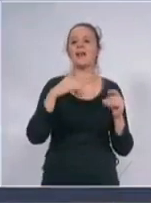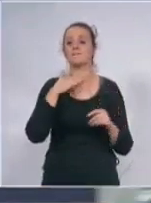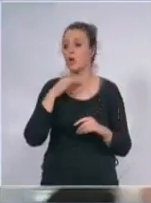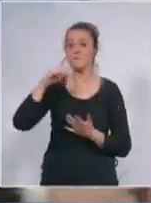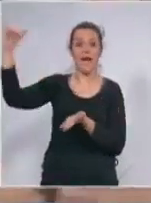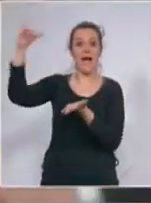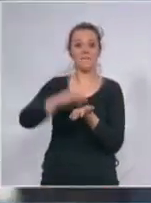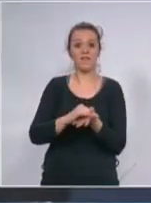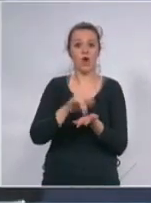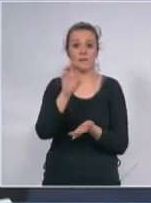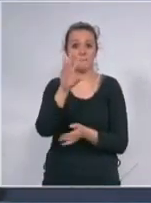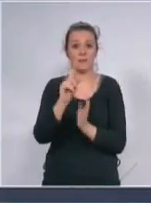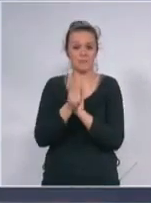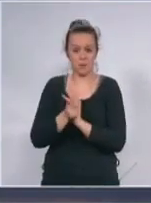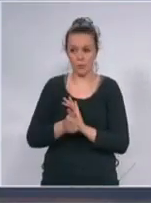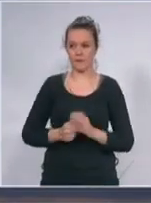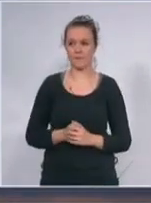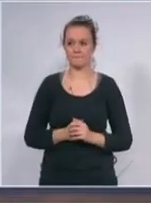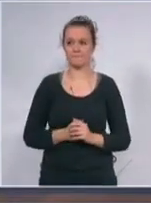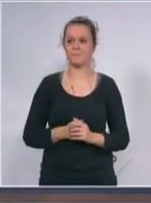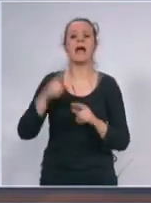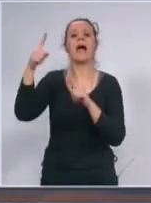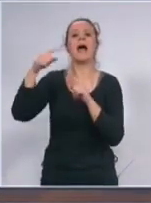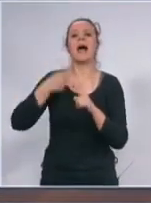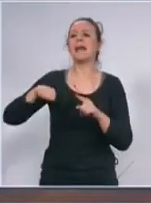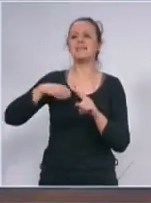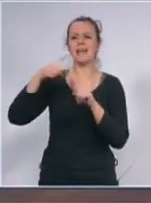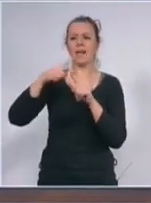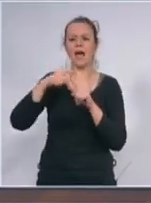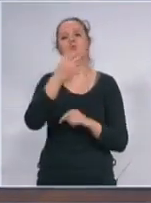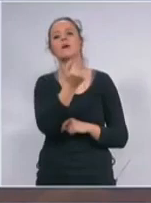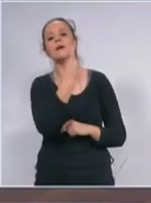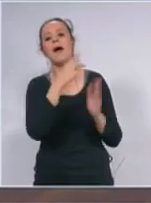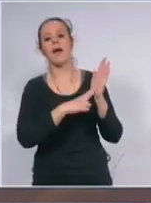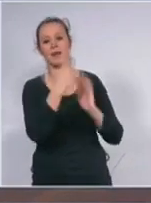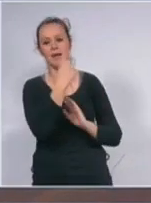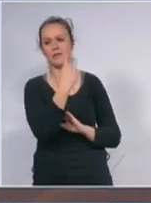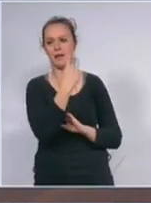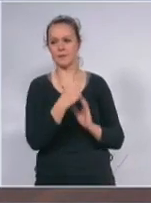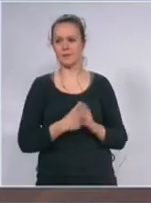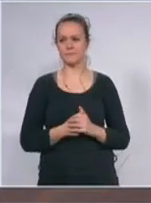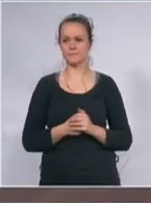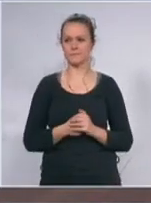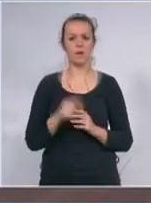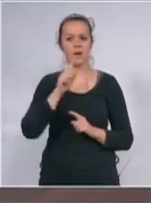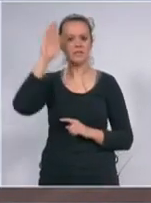sledeće bukvalno za 15 minuta Hvala vam Tanjog i dajte ovi N1 Koji je N1